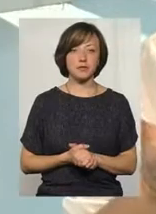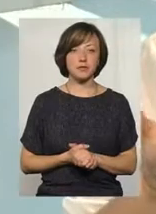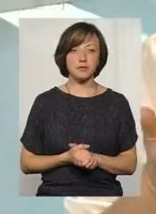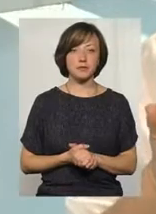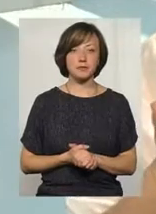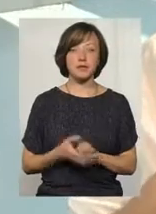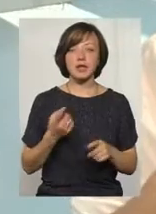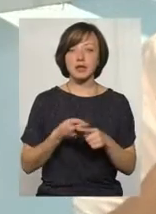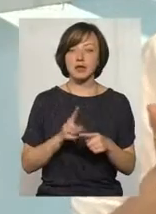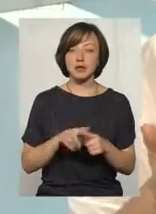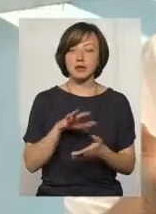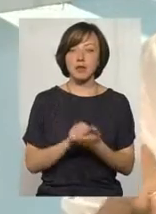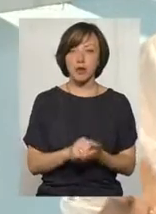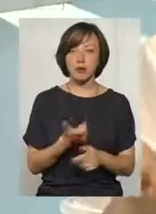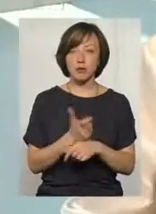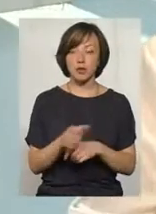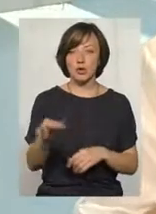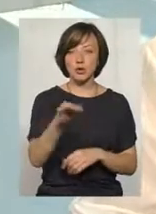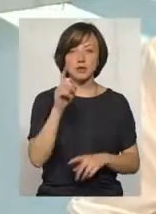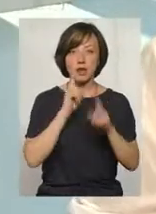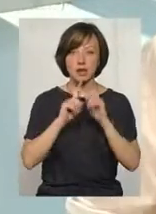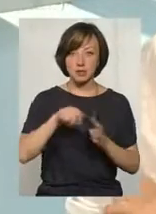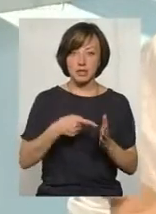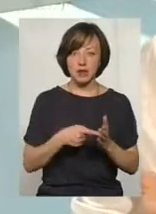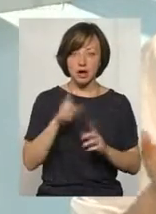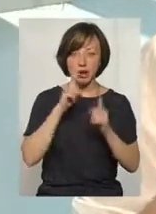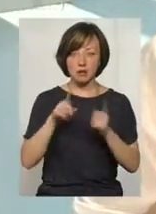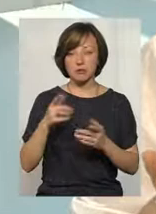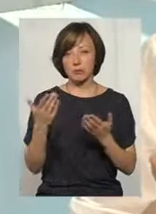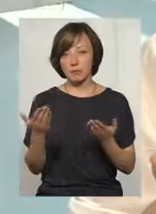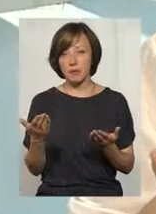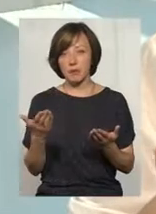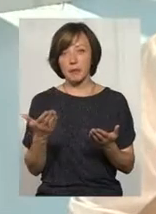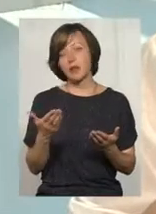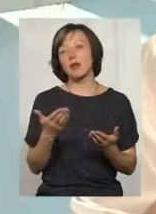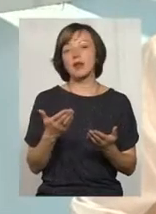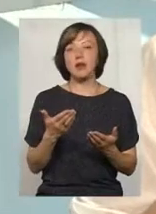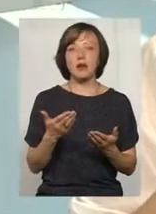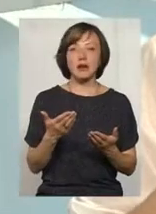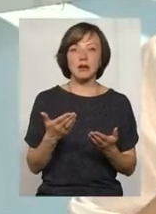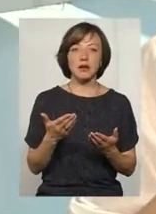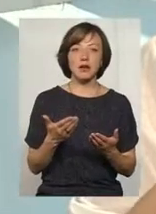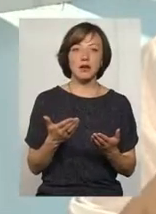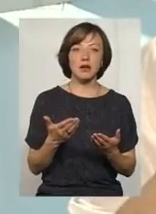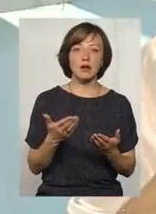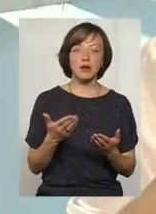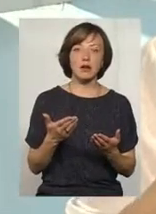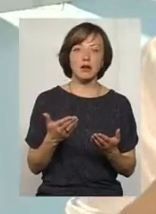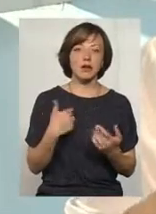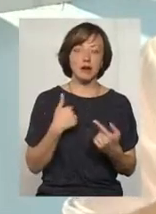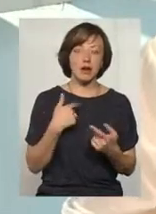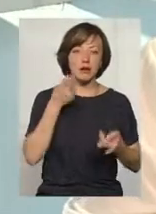цим займається переважно обласна рада, якщо це в області, і міська рада, якщо це у місті, то я просто, іноді, ви знаєте, просто вражаюсь, тому що